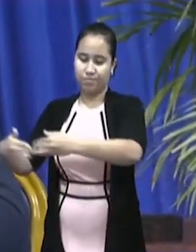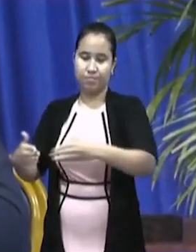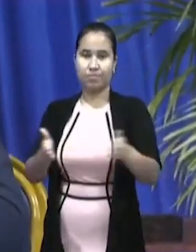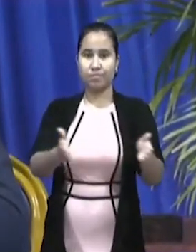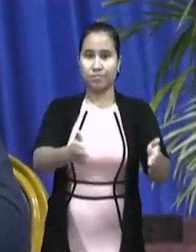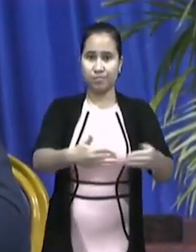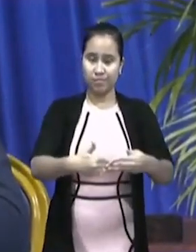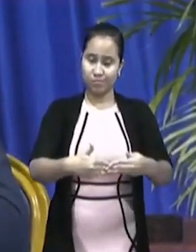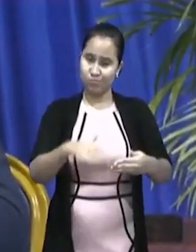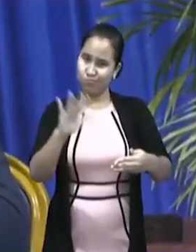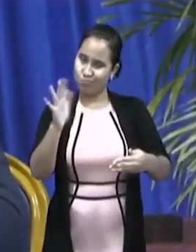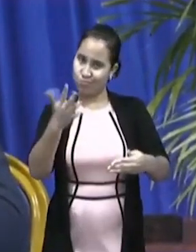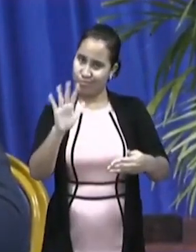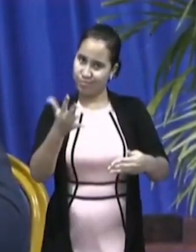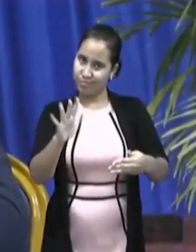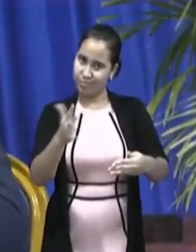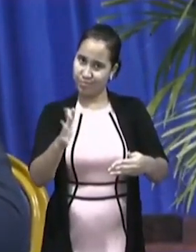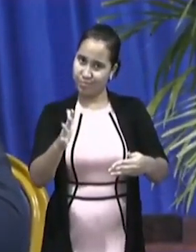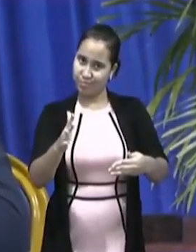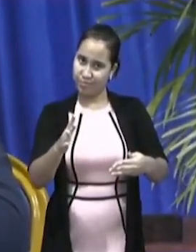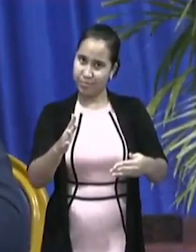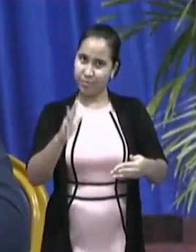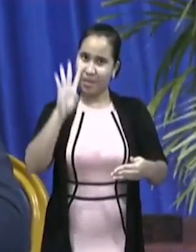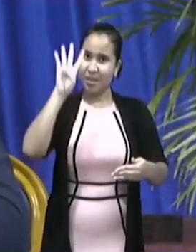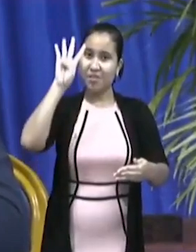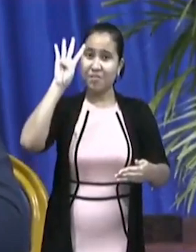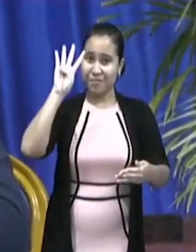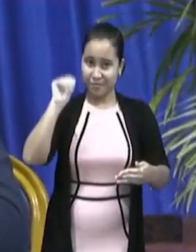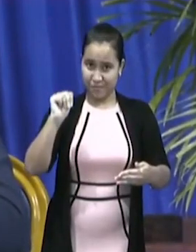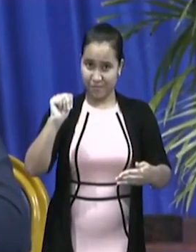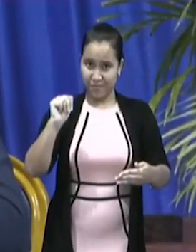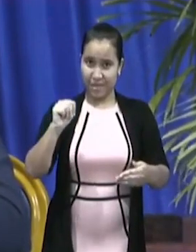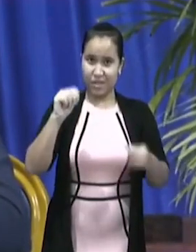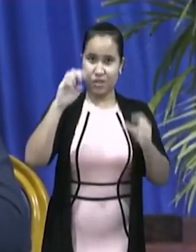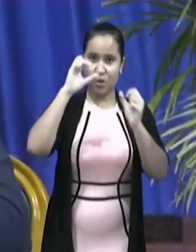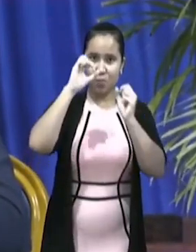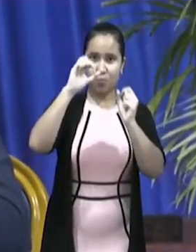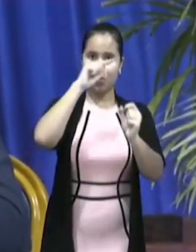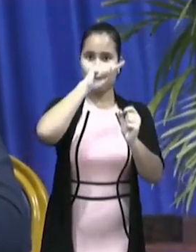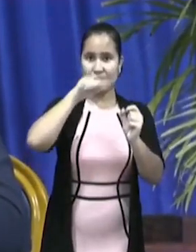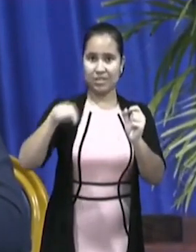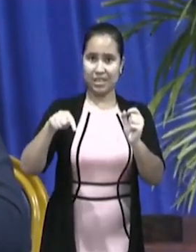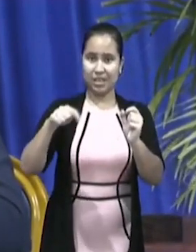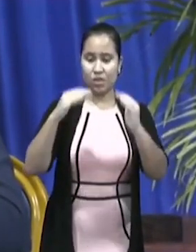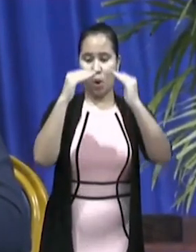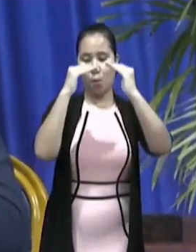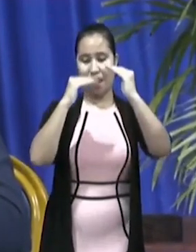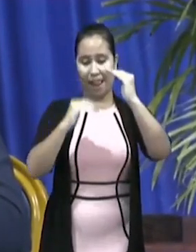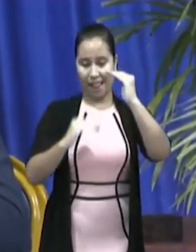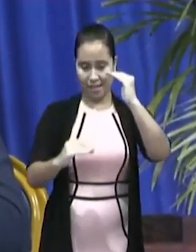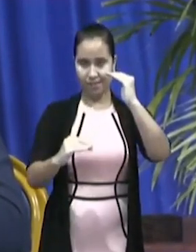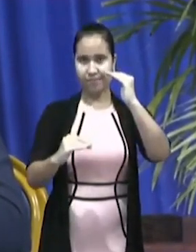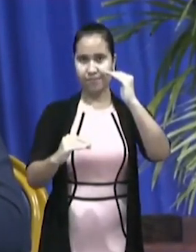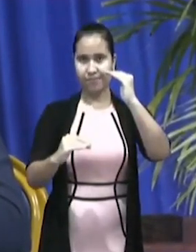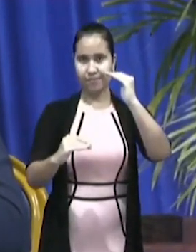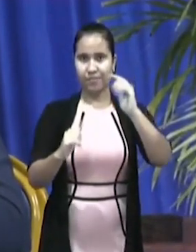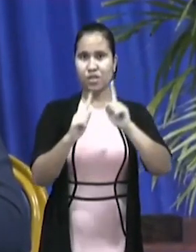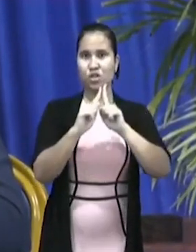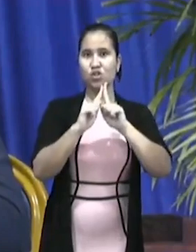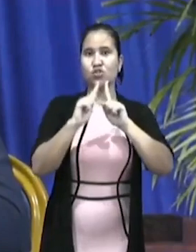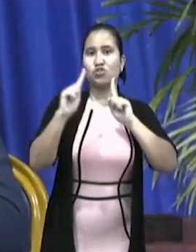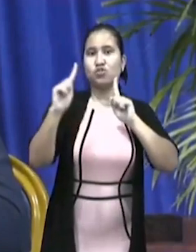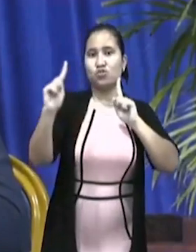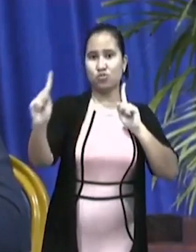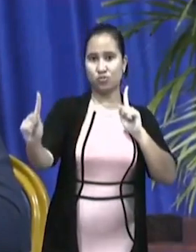gaat dat ongeveer al, met 40% omlaag. Met social distancing,